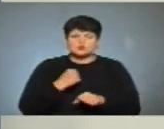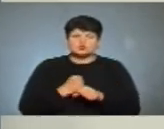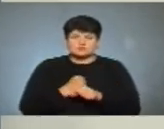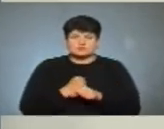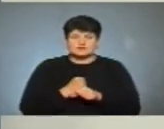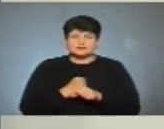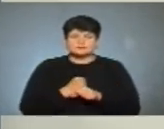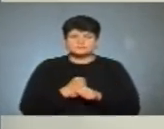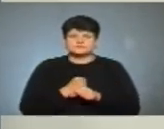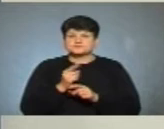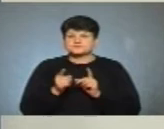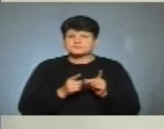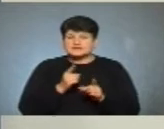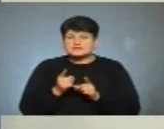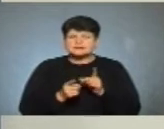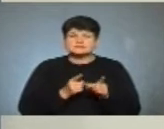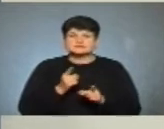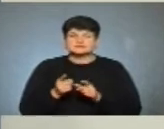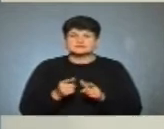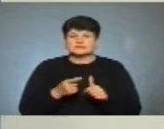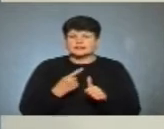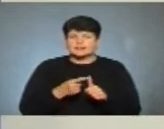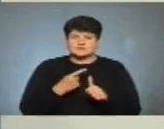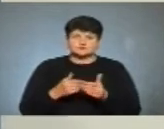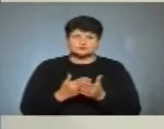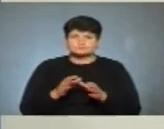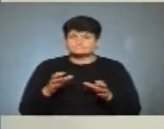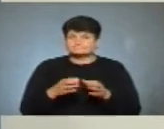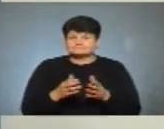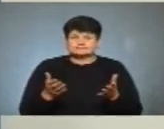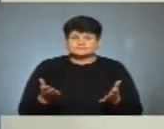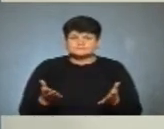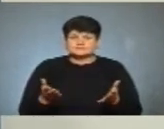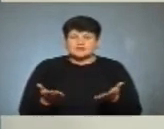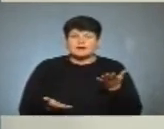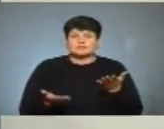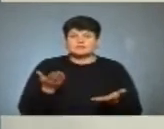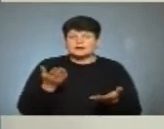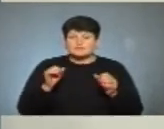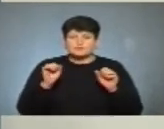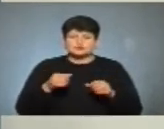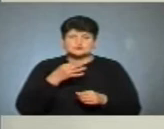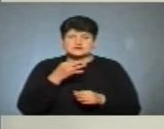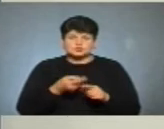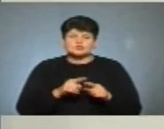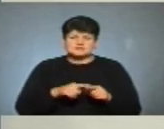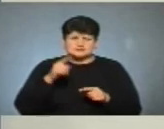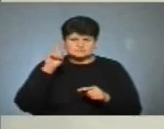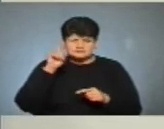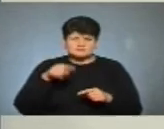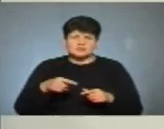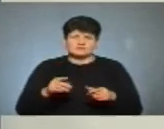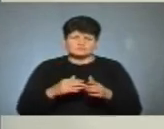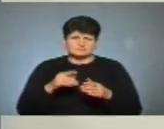ребрендинг. Тобто, відповідно, змінили назву політичної партії. Але, можемо сказати, що це добре відомі нам політичні